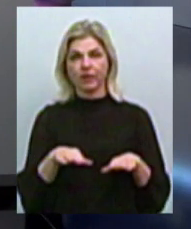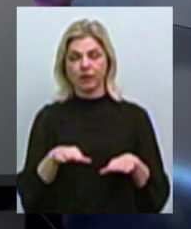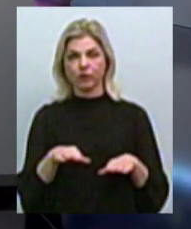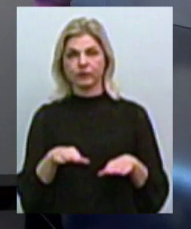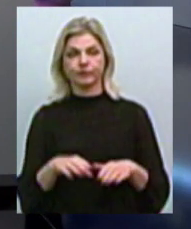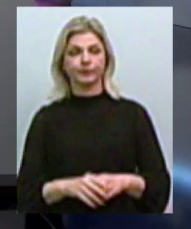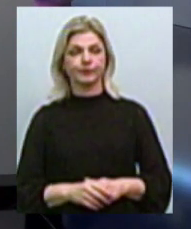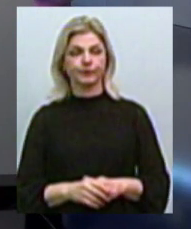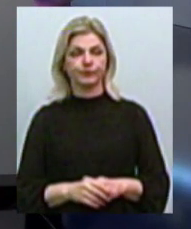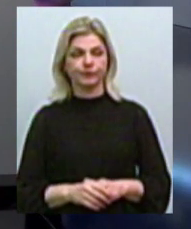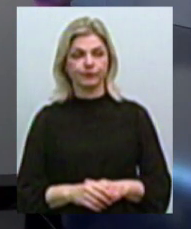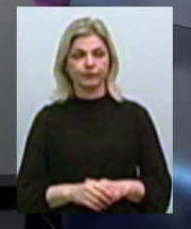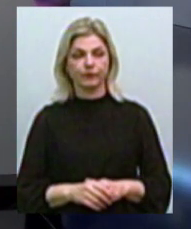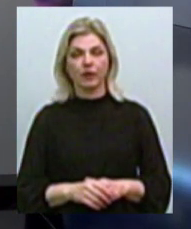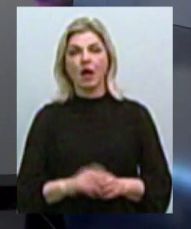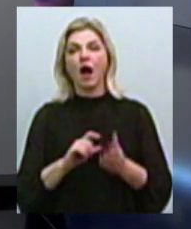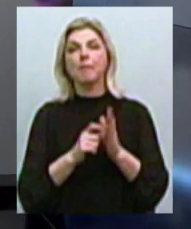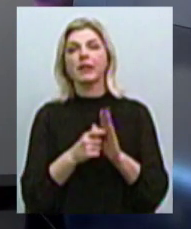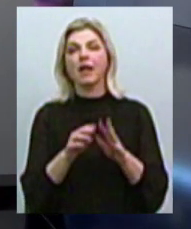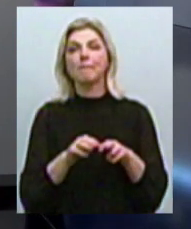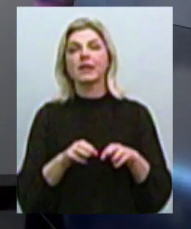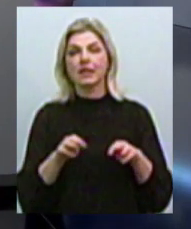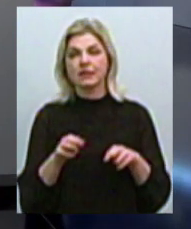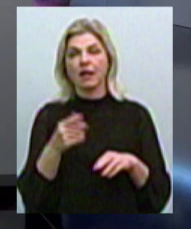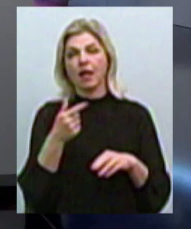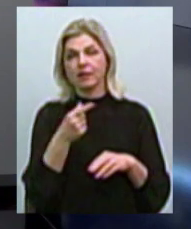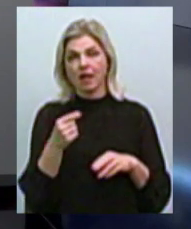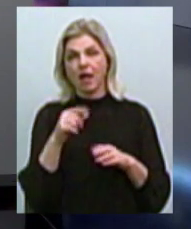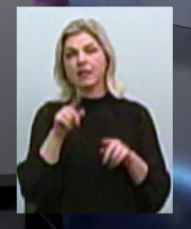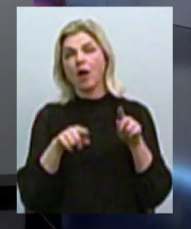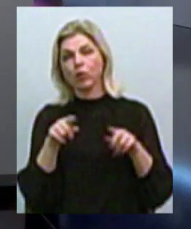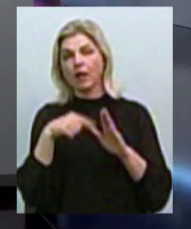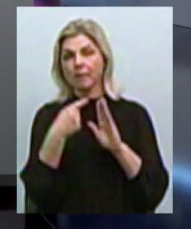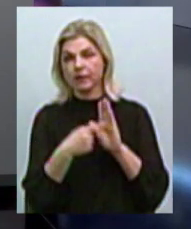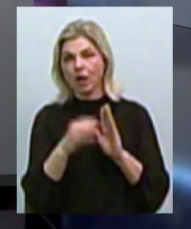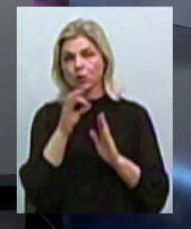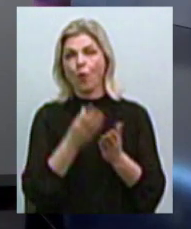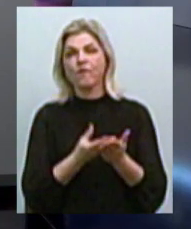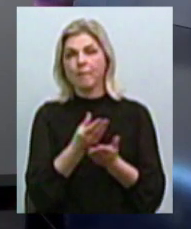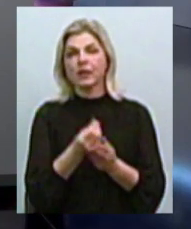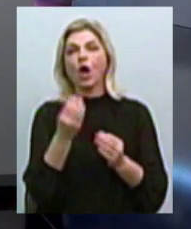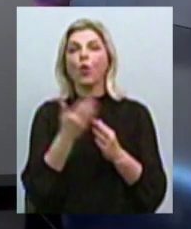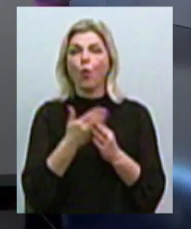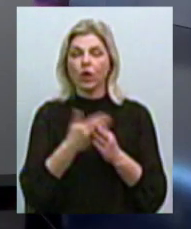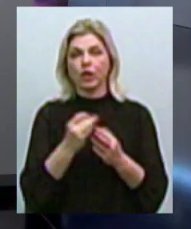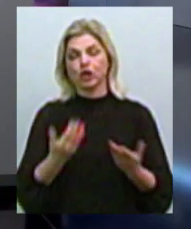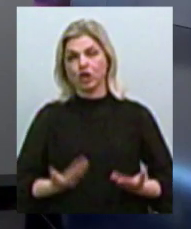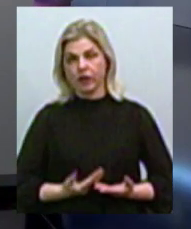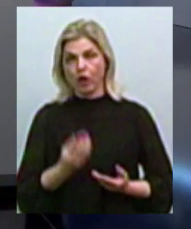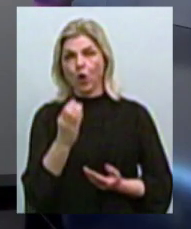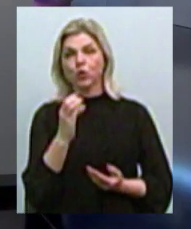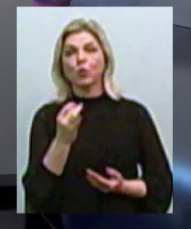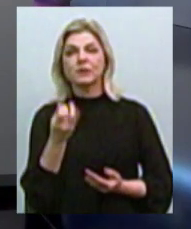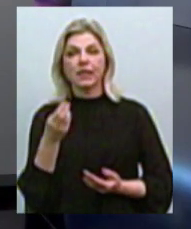в силу постанова Кабінету міністрів. Деякі питання щодо виплати пільг і житлових субсидій у грошовій